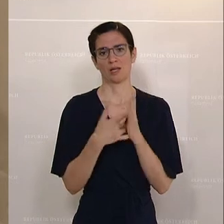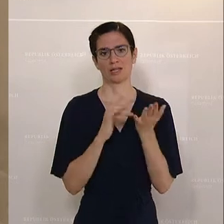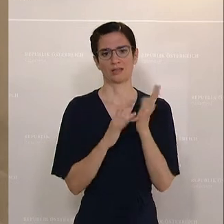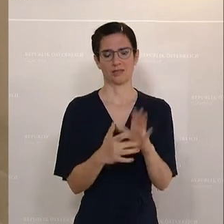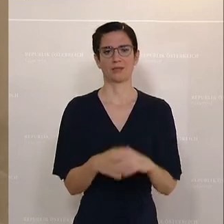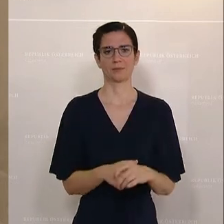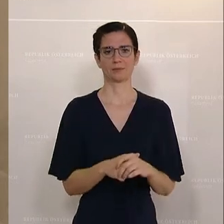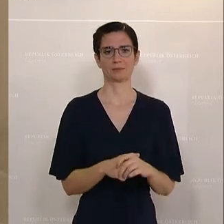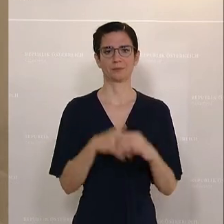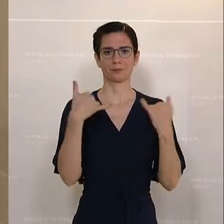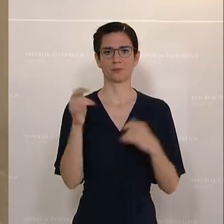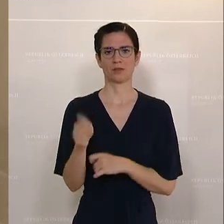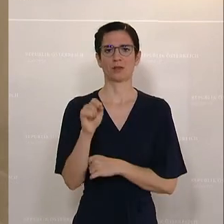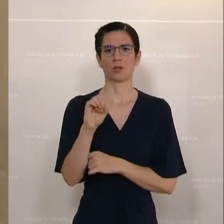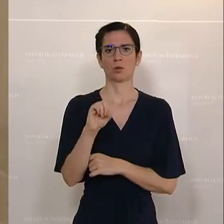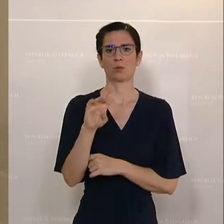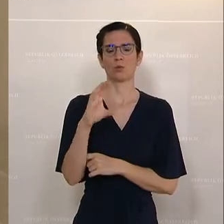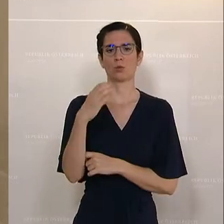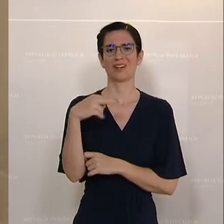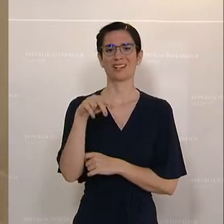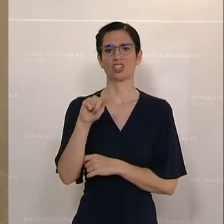Die nächste Frage stellt der Abgeordnete Muchitsch.